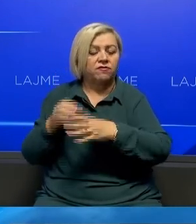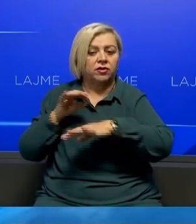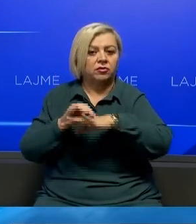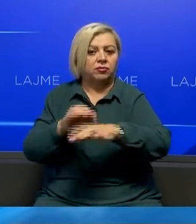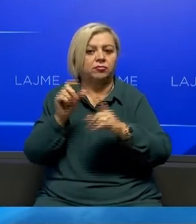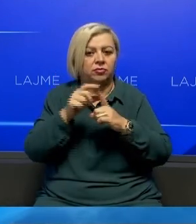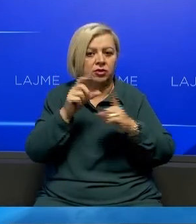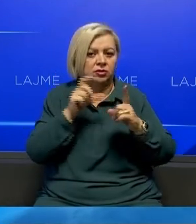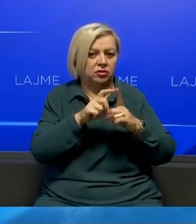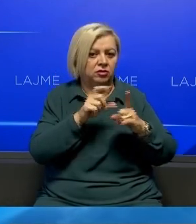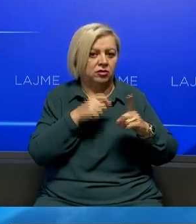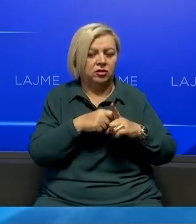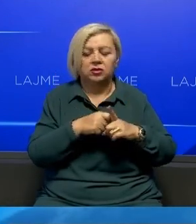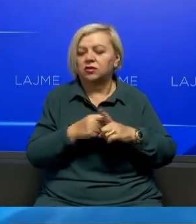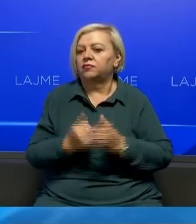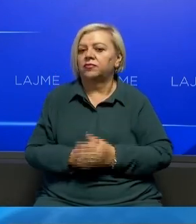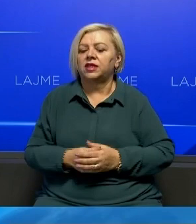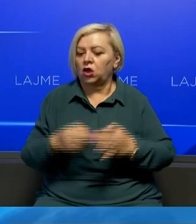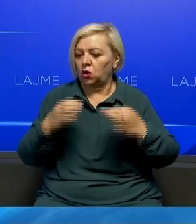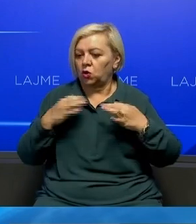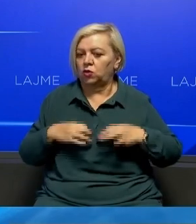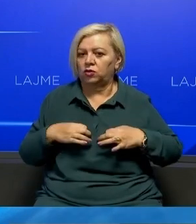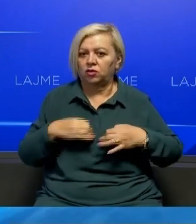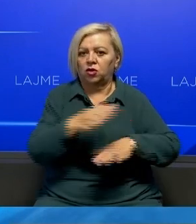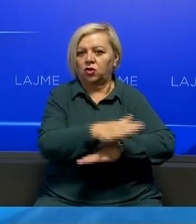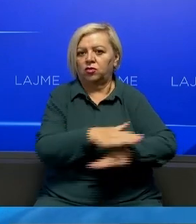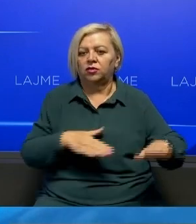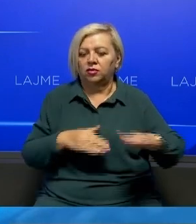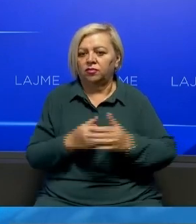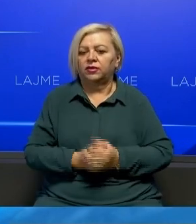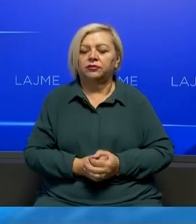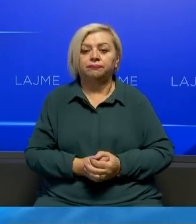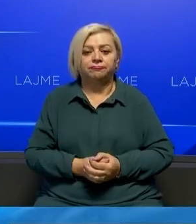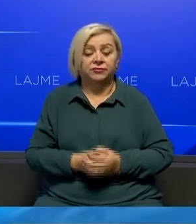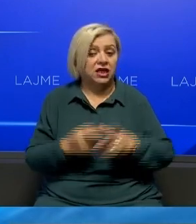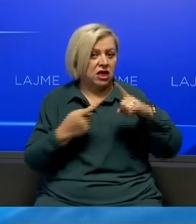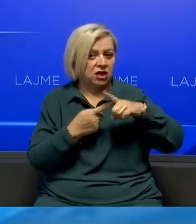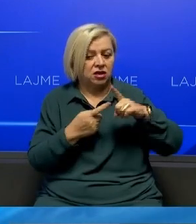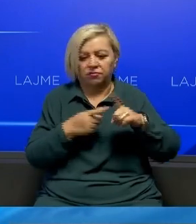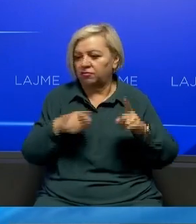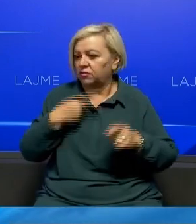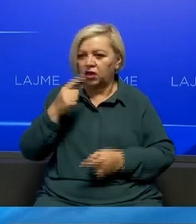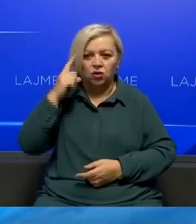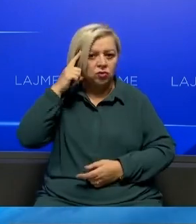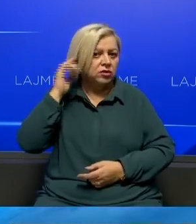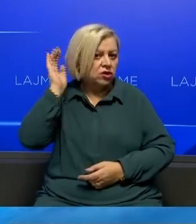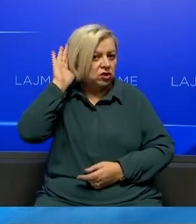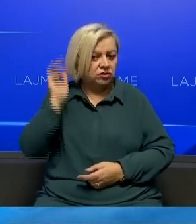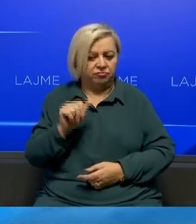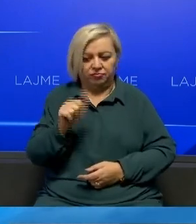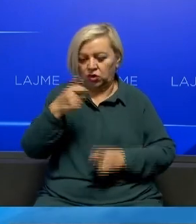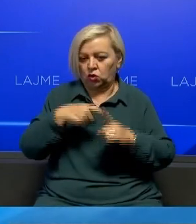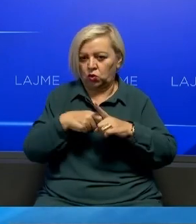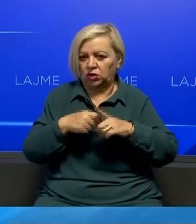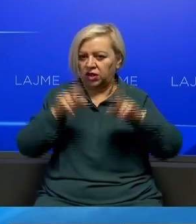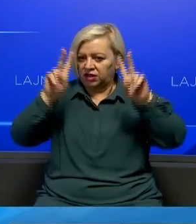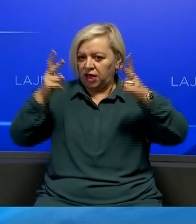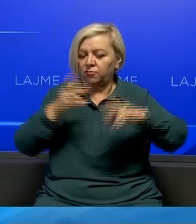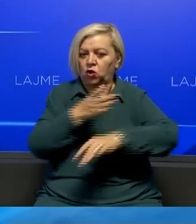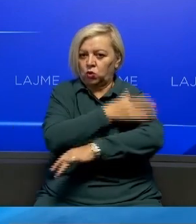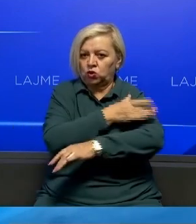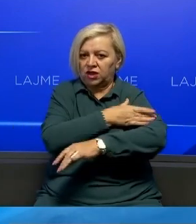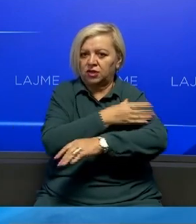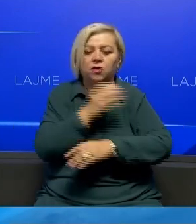të PDK Sabilar Tahiri dhe kryetarit të kuvendit Gleu Konjufësa Tahiri tanë si kryre Ministri Kurti është i pari që po e bënd temu që ka në